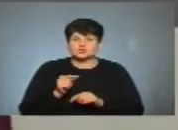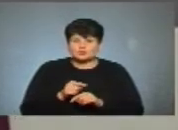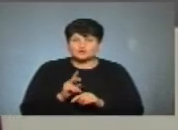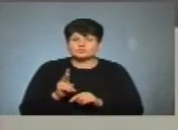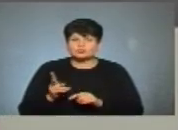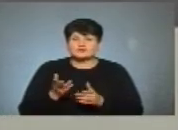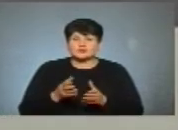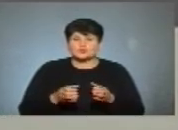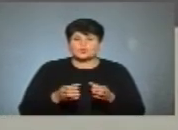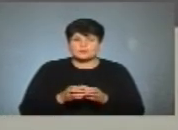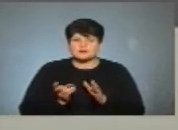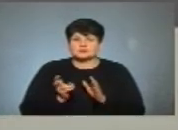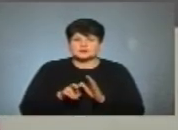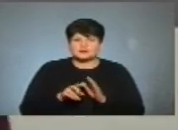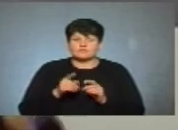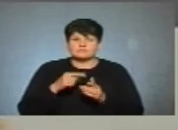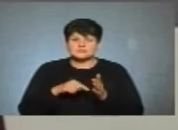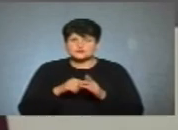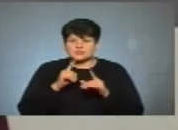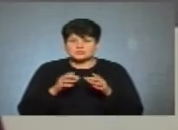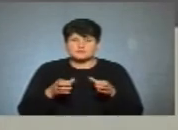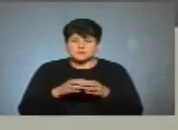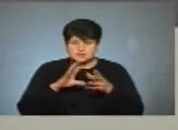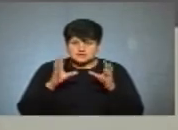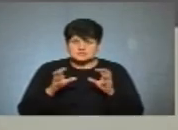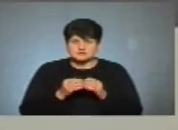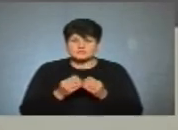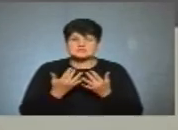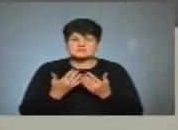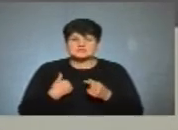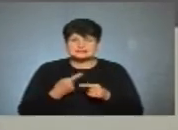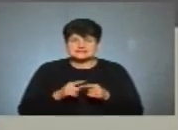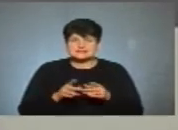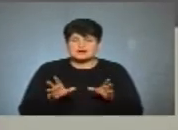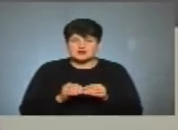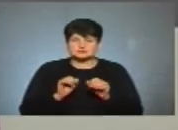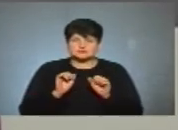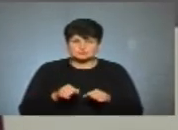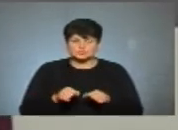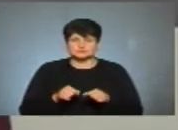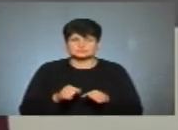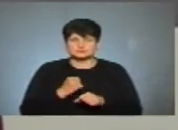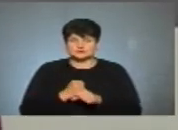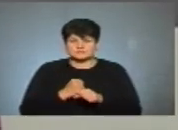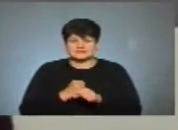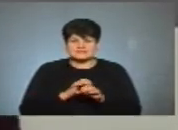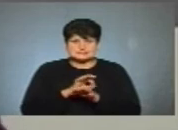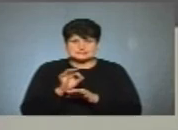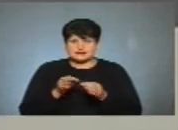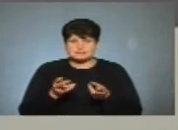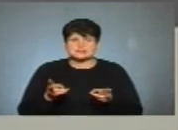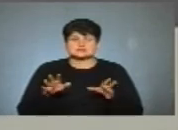хто, яка команда зайде в міську раду від партії загалом, наскільки ми це разом зможемо долати у ці схематози, які